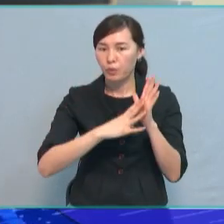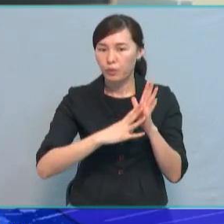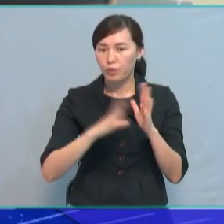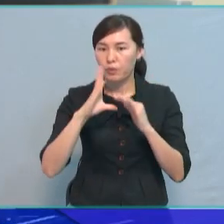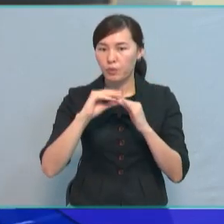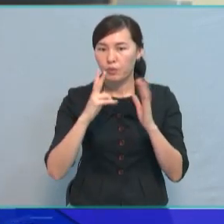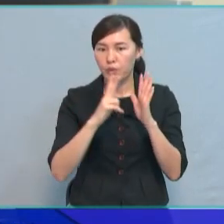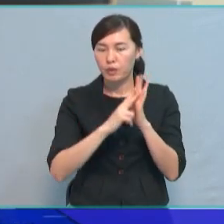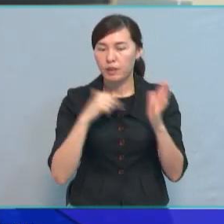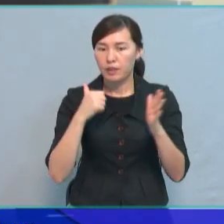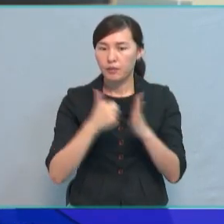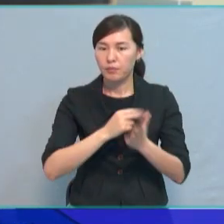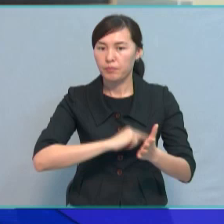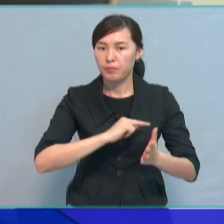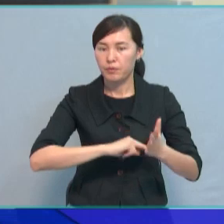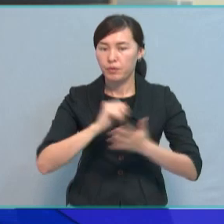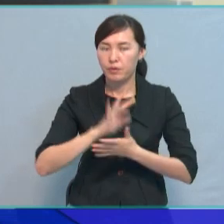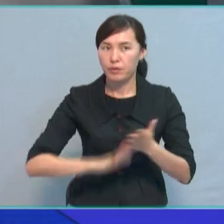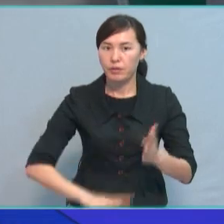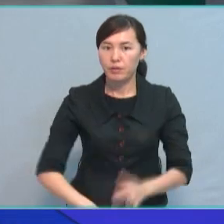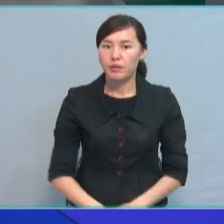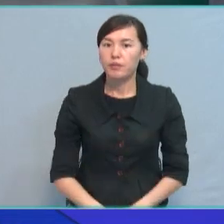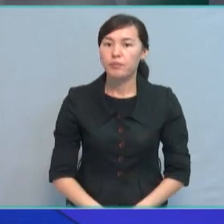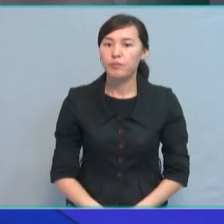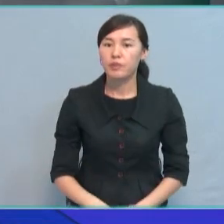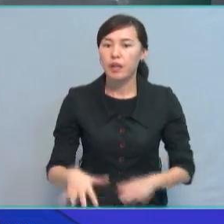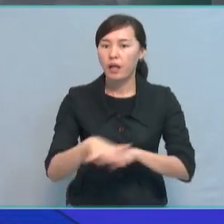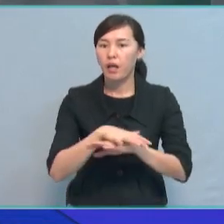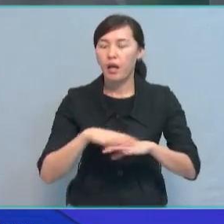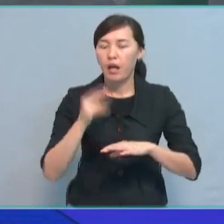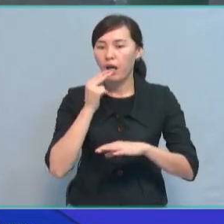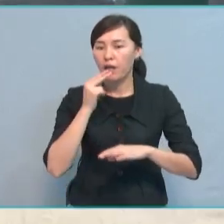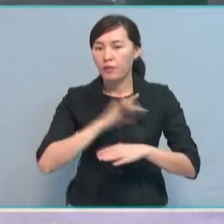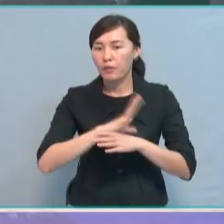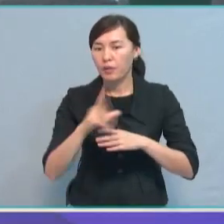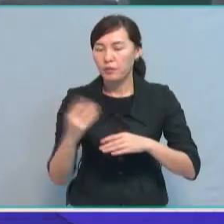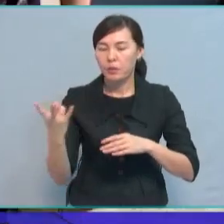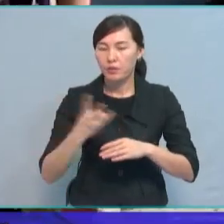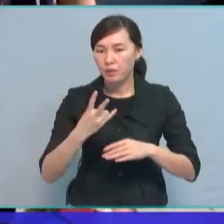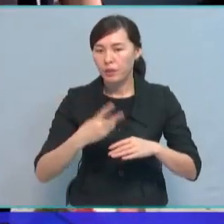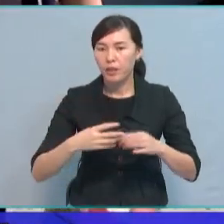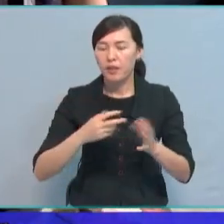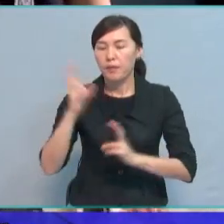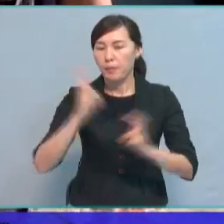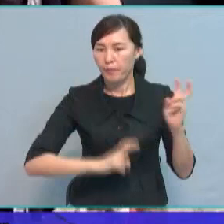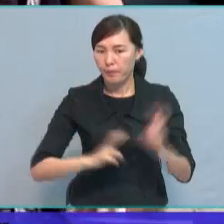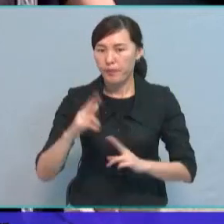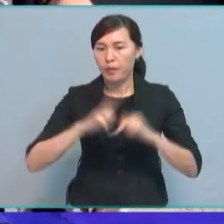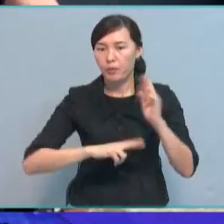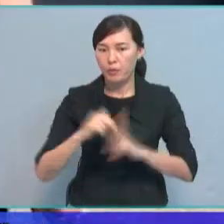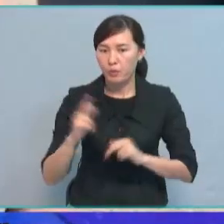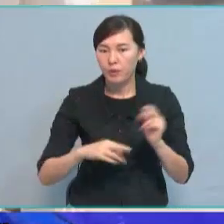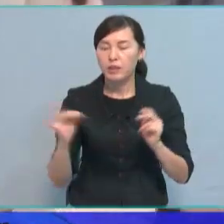бен кешкі сегіз аралығында жұмысын жалғастырады. Қалықтың тірсілігін қамтамасы ету үшін қажетті азық түрлік өнеркасық құрылыс